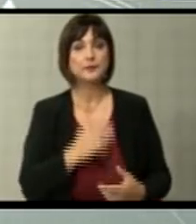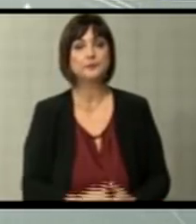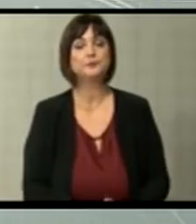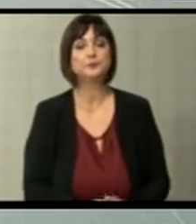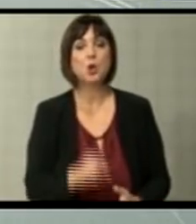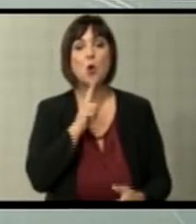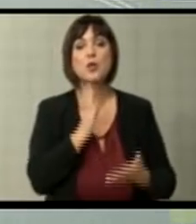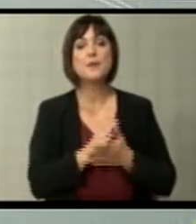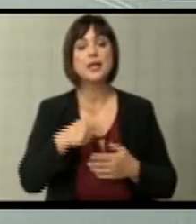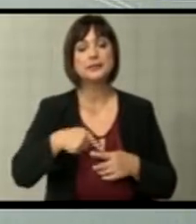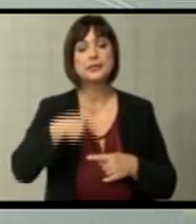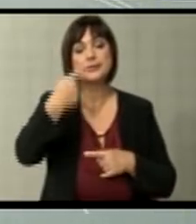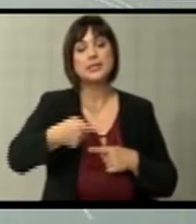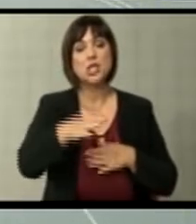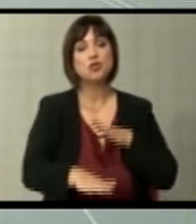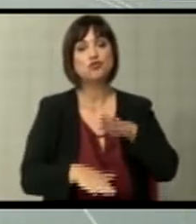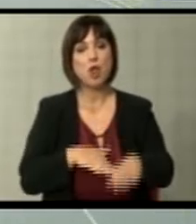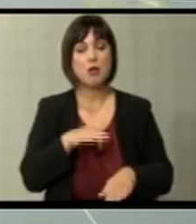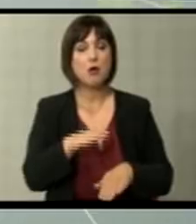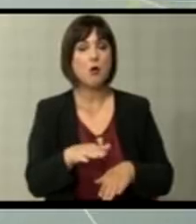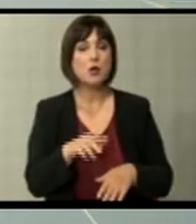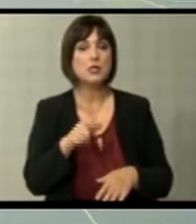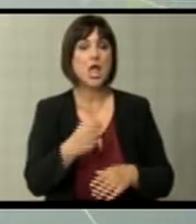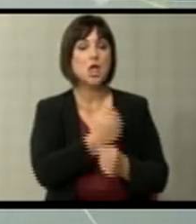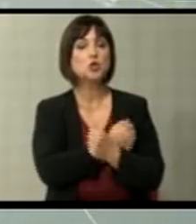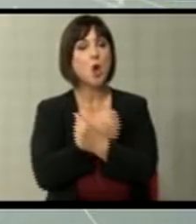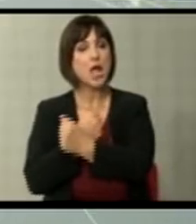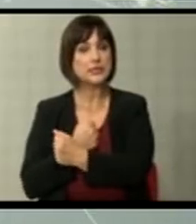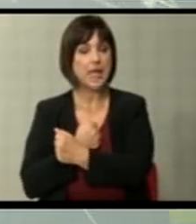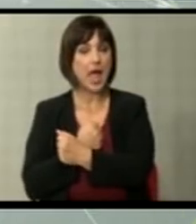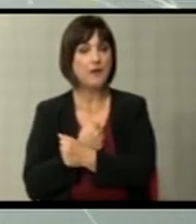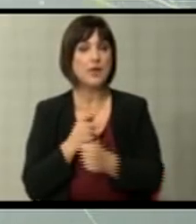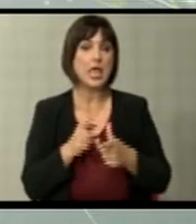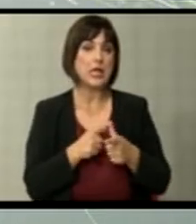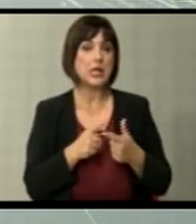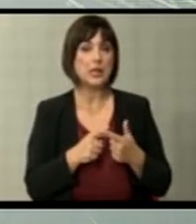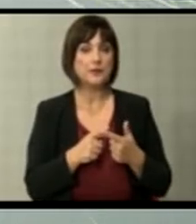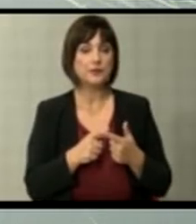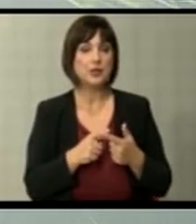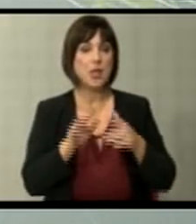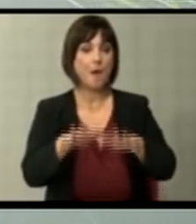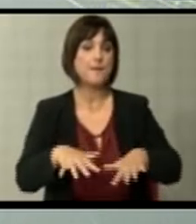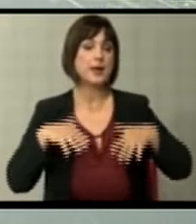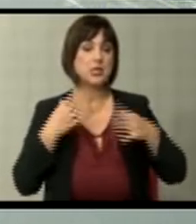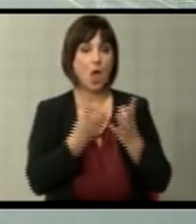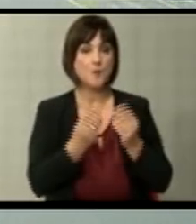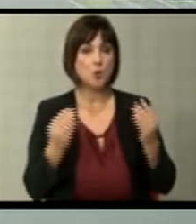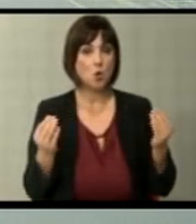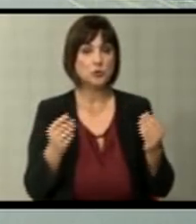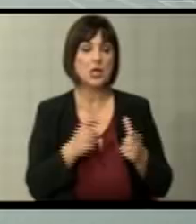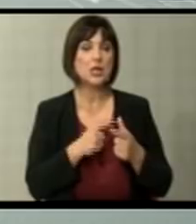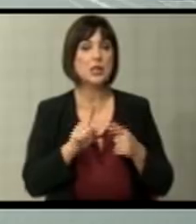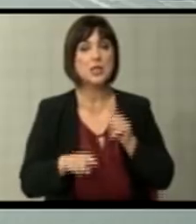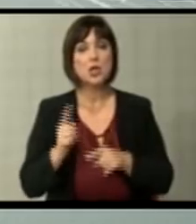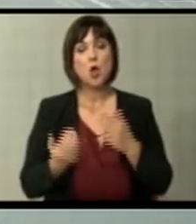кој би биле следните чекори? Може би на Зоран Заев? Или на парламентарното мнозинство? Или може би